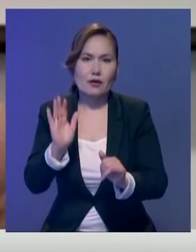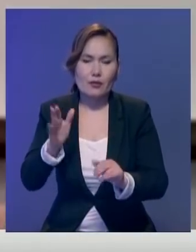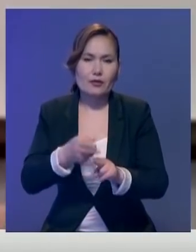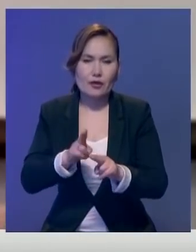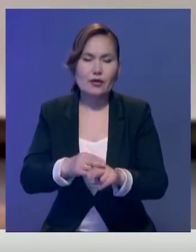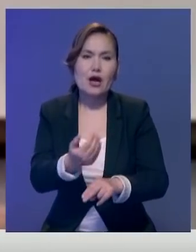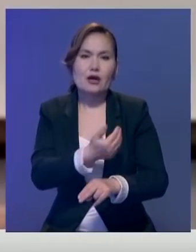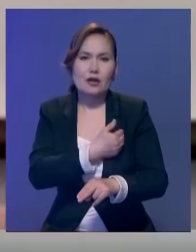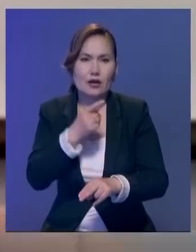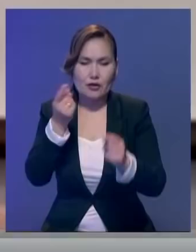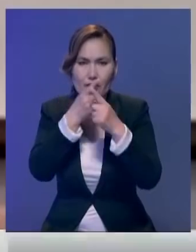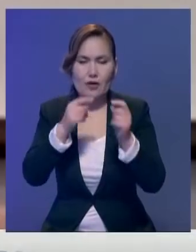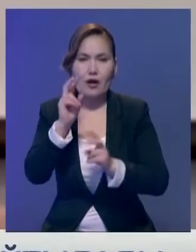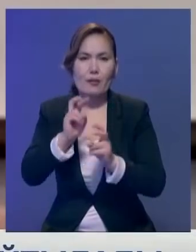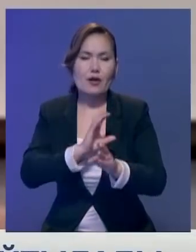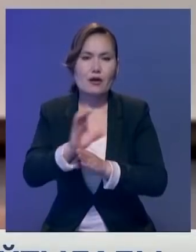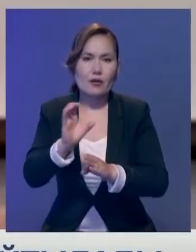Қазақстандық вакцина